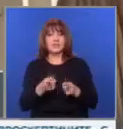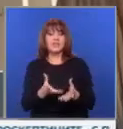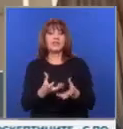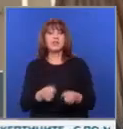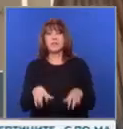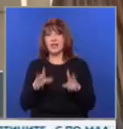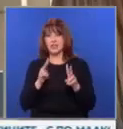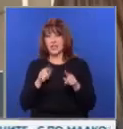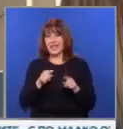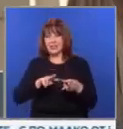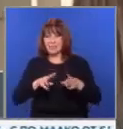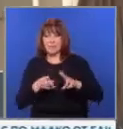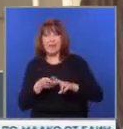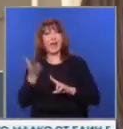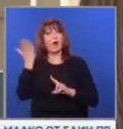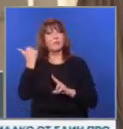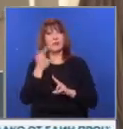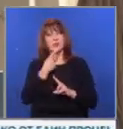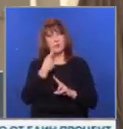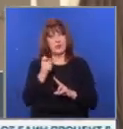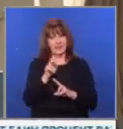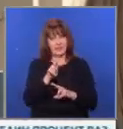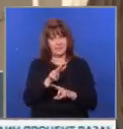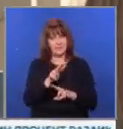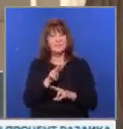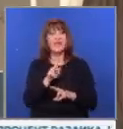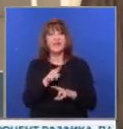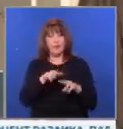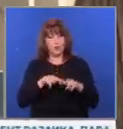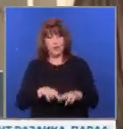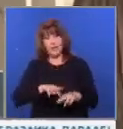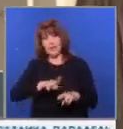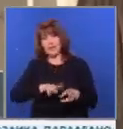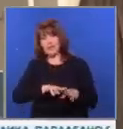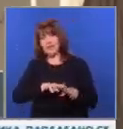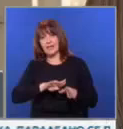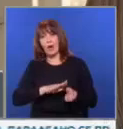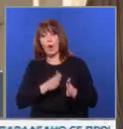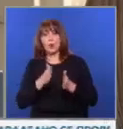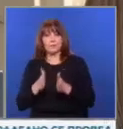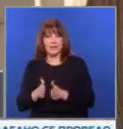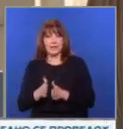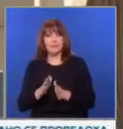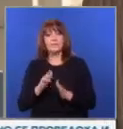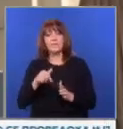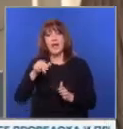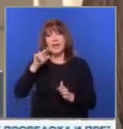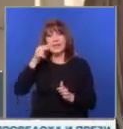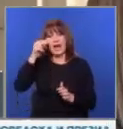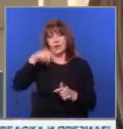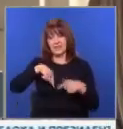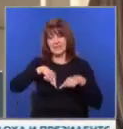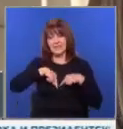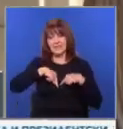тази промяна от миналата година, от август 2023-та да остане, или да бъде отменена. Няколко съди от български съдилища